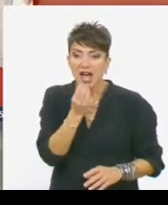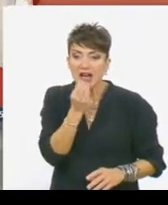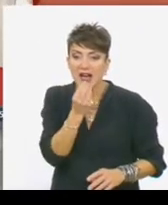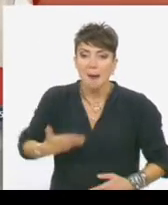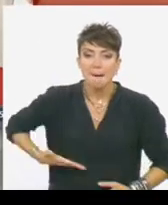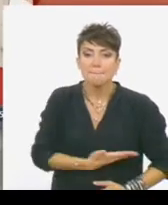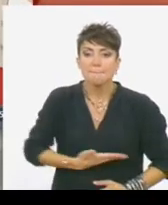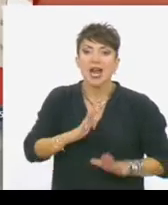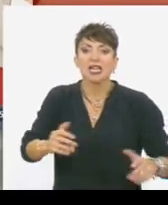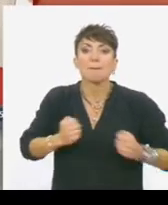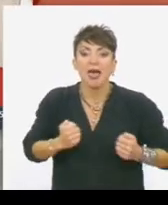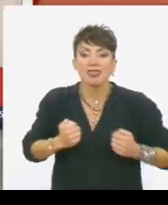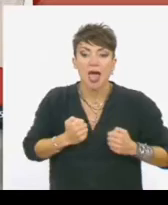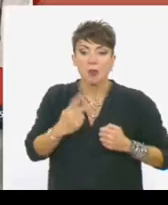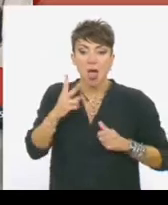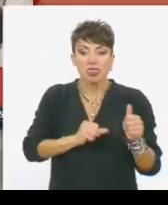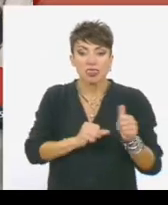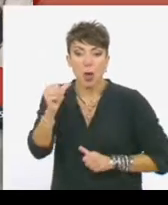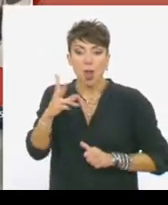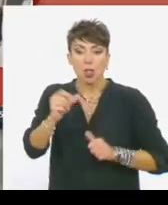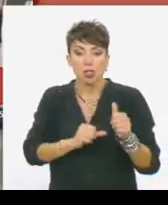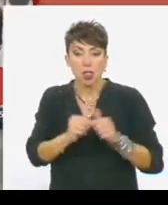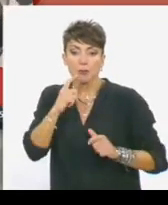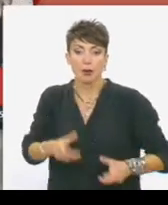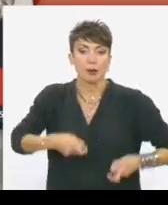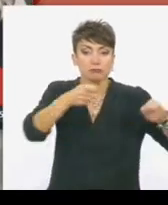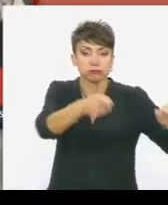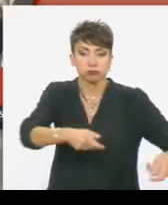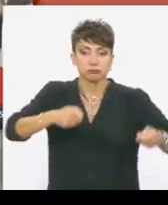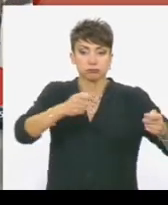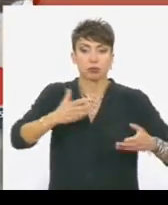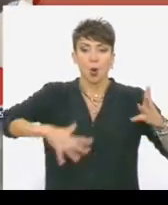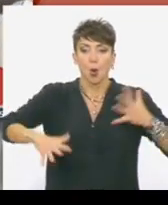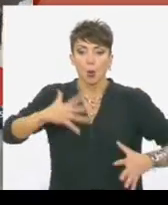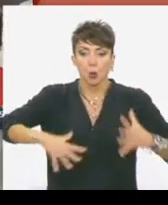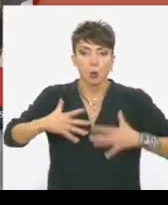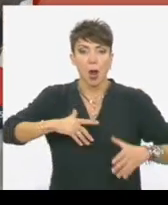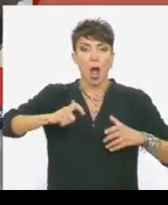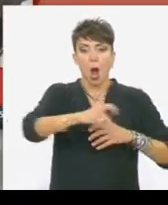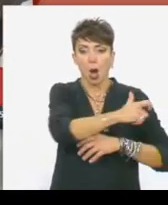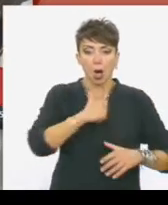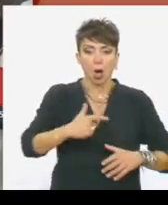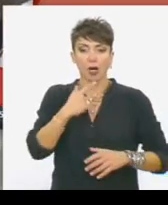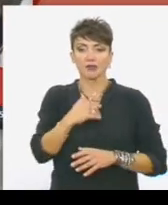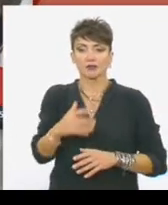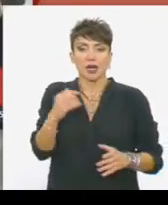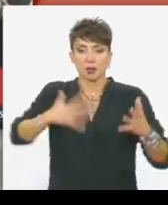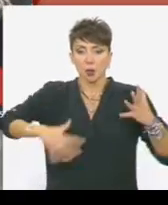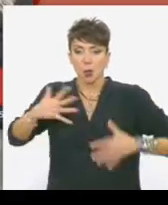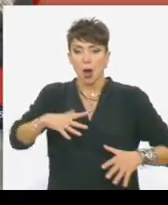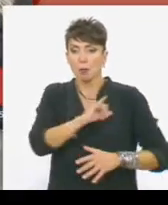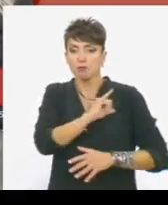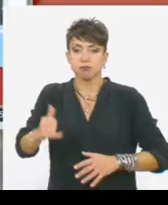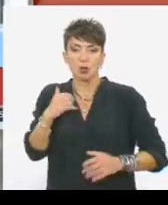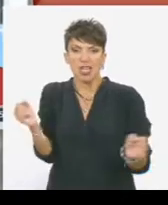Πεινάνε τα παιδιά μου και κάθε δύο μήνες που έχουμε να τους επισκεφτώ φέρνω και κονσέρβες, φέρνω και ρούχα. Ποτέ δεν είδα τα ρούχα, το χειμώρο τους είχαν με